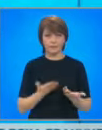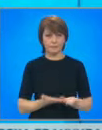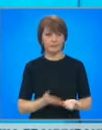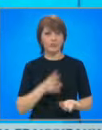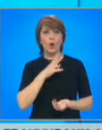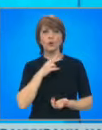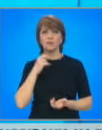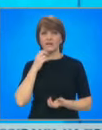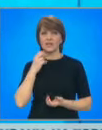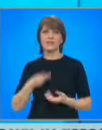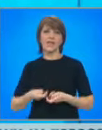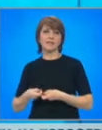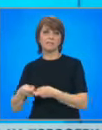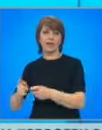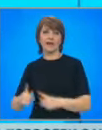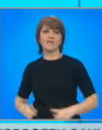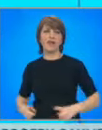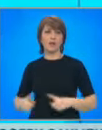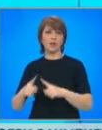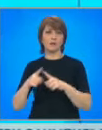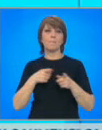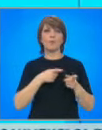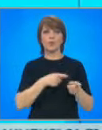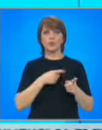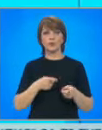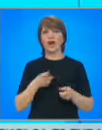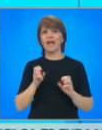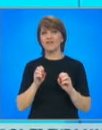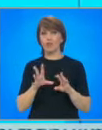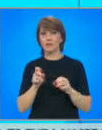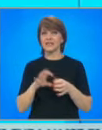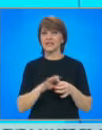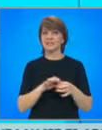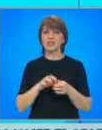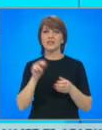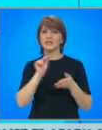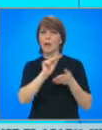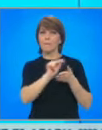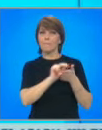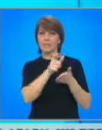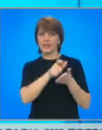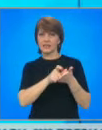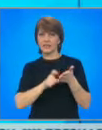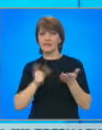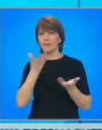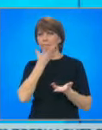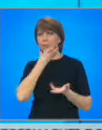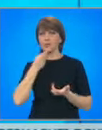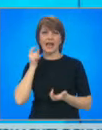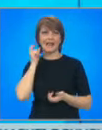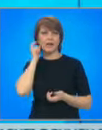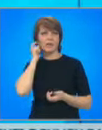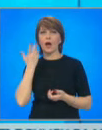От МВР се изпратили във Върховната касационна прокуратура исканата информация, свързана с списък с публично известни имена,